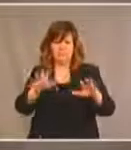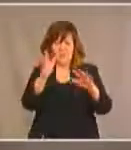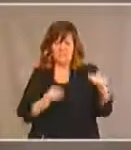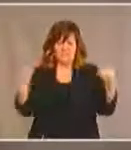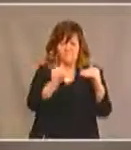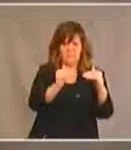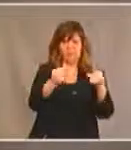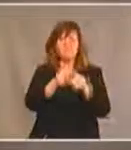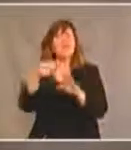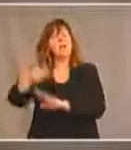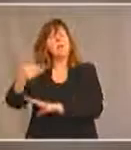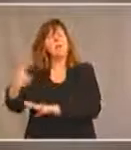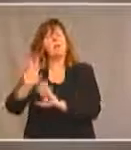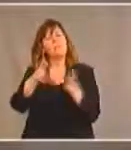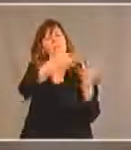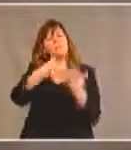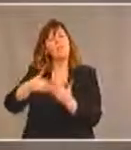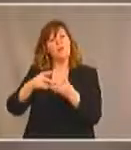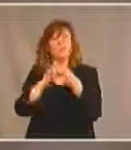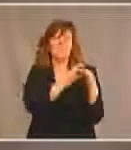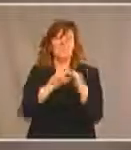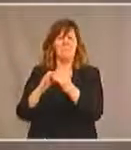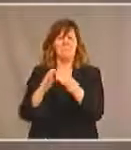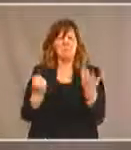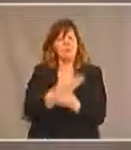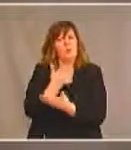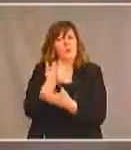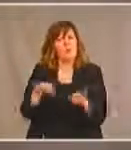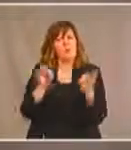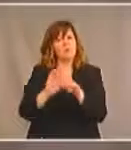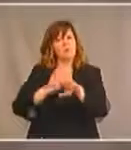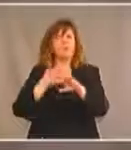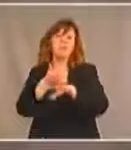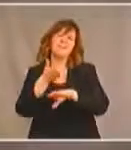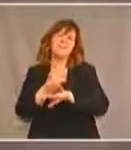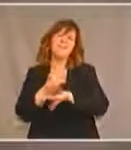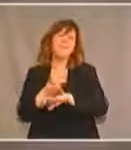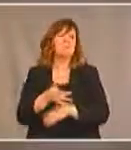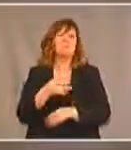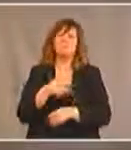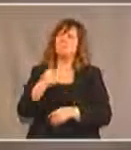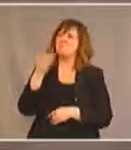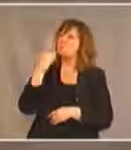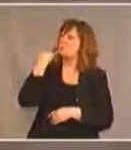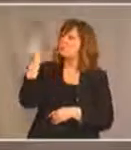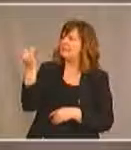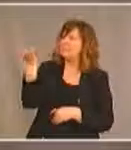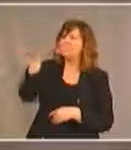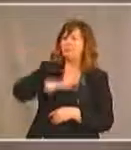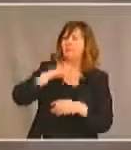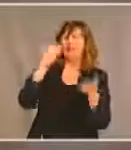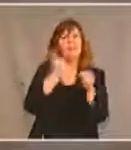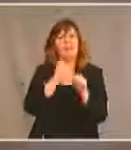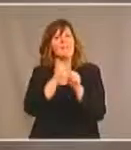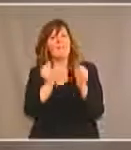et les handicaps pour les questions d'accessibilité. Nous croyons que c'est une belle occasion de travailler avec nos partenaires fédéraux et d